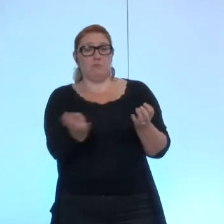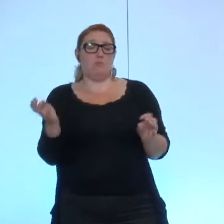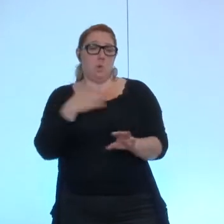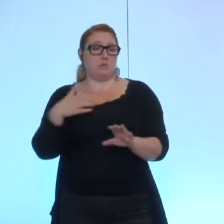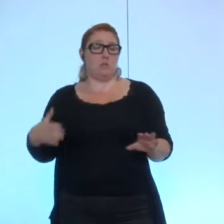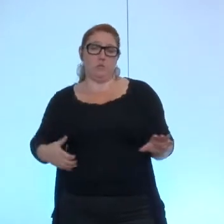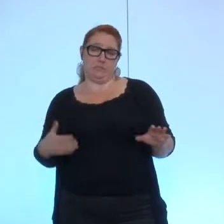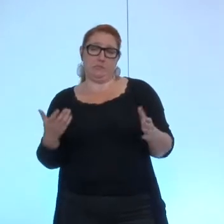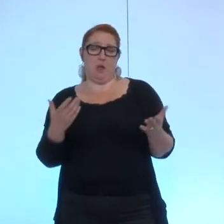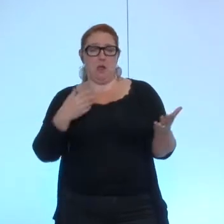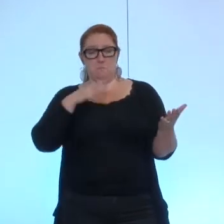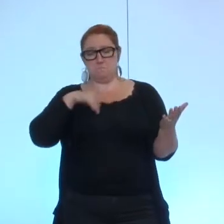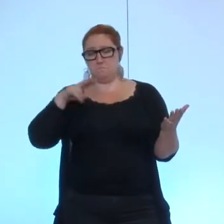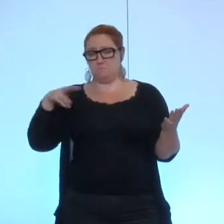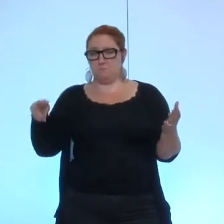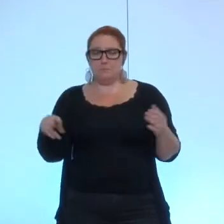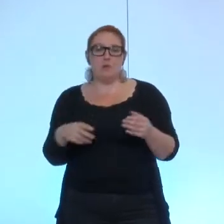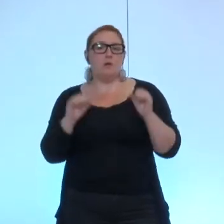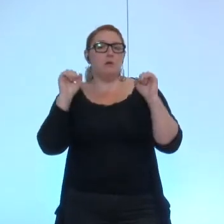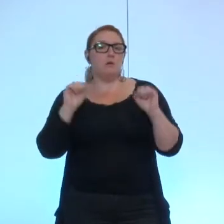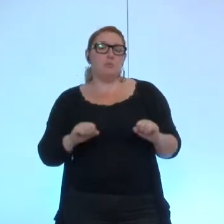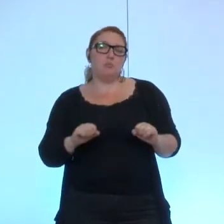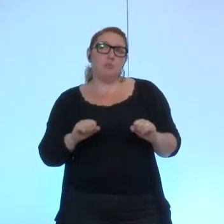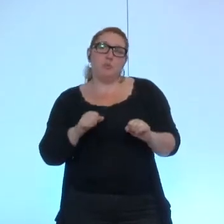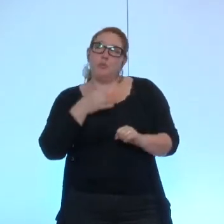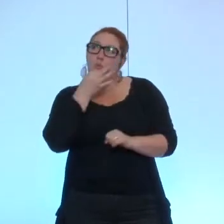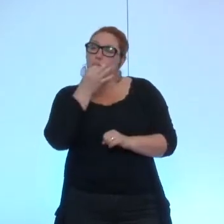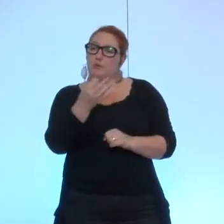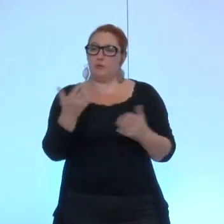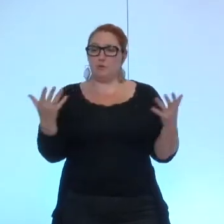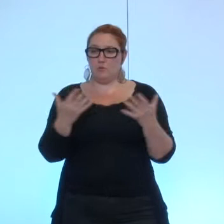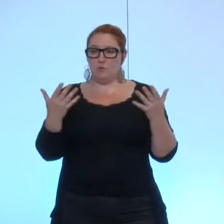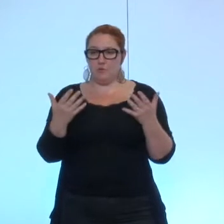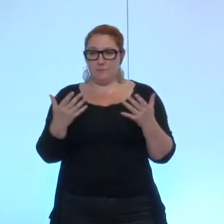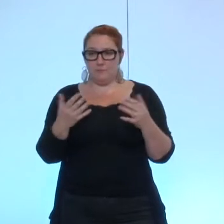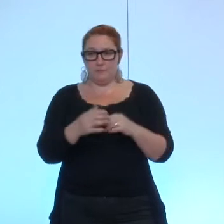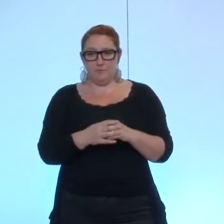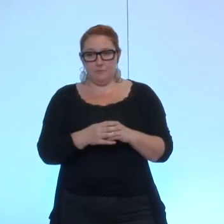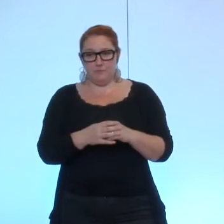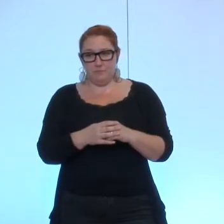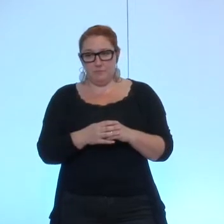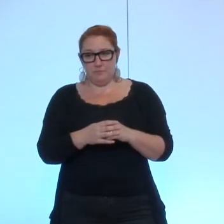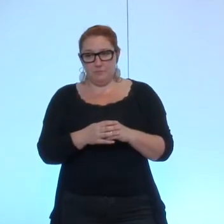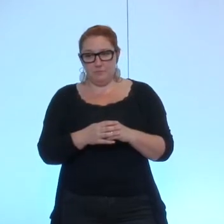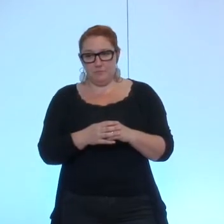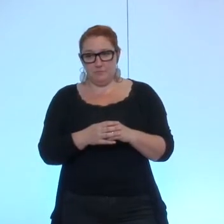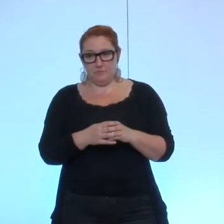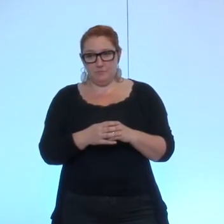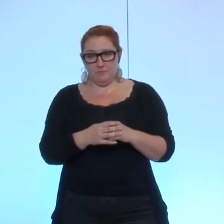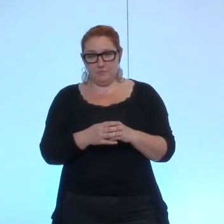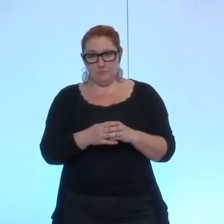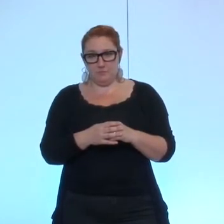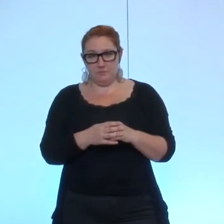et ce que l'on peut se dire, c'est que certaines réactions ont certainement surpris